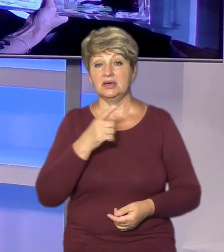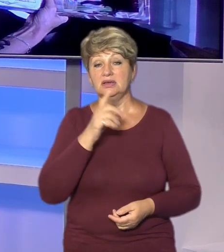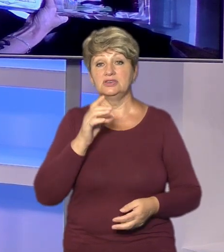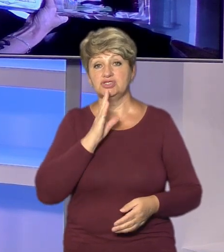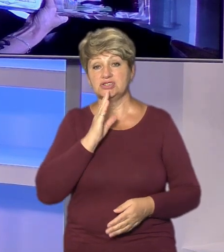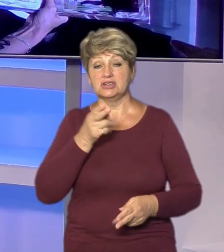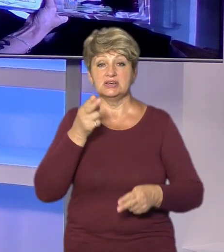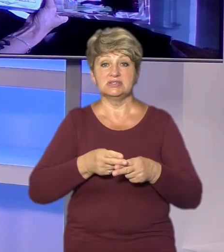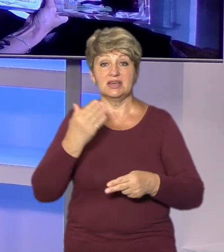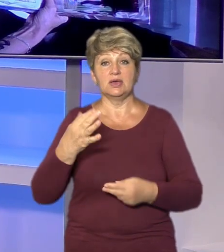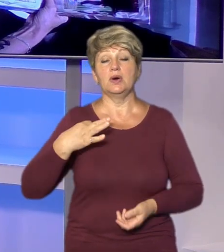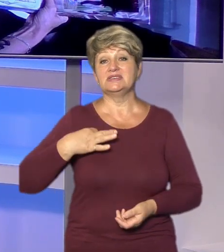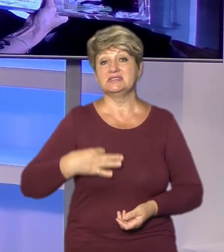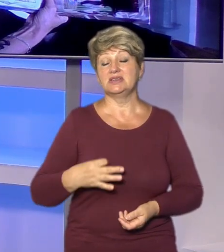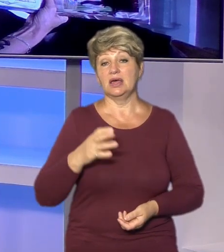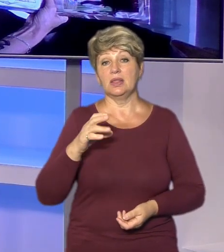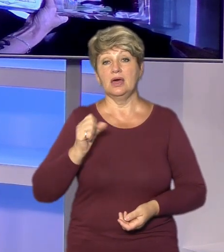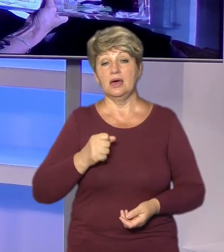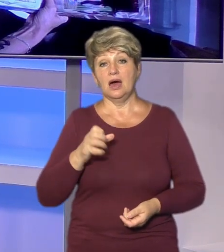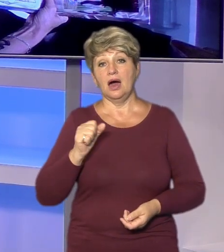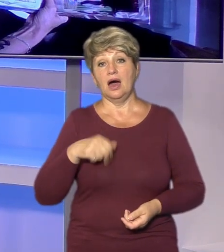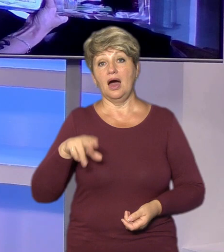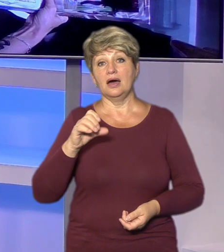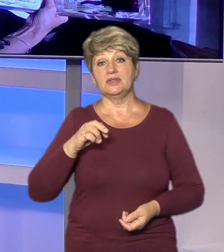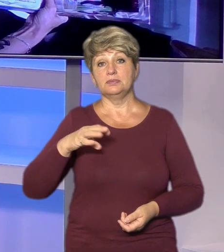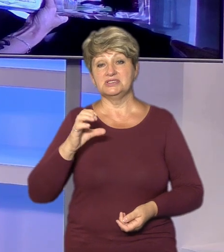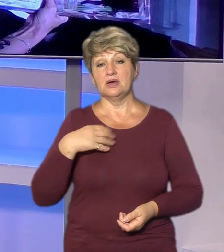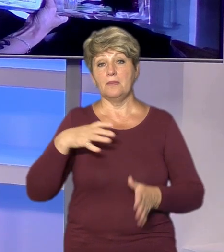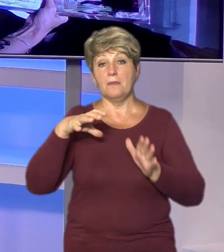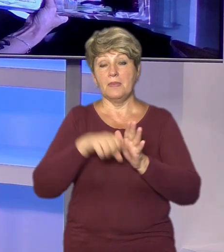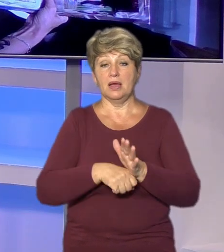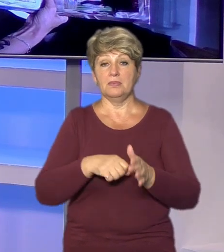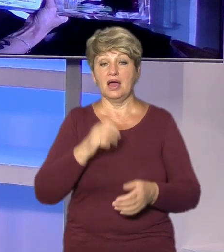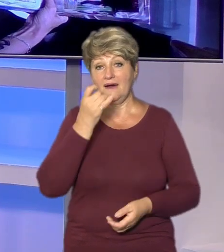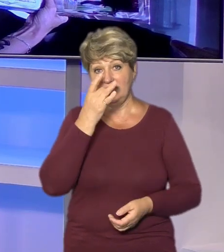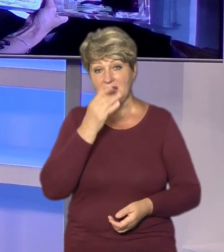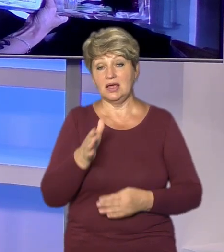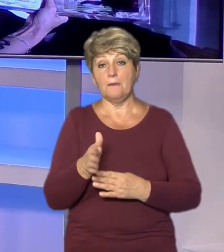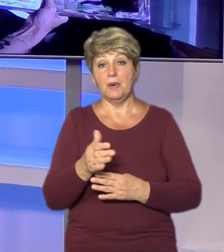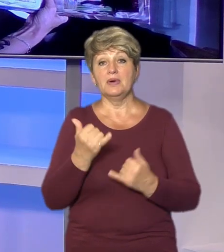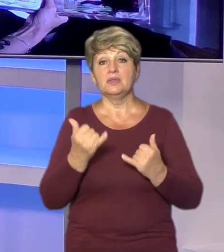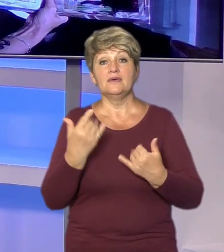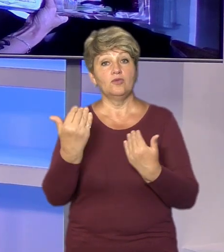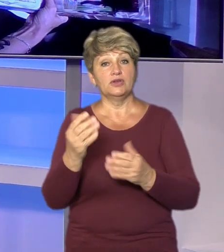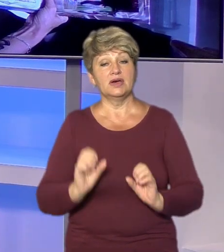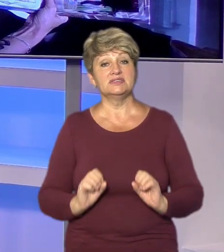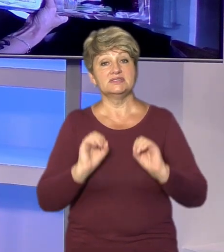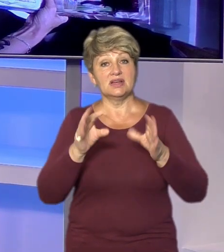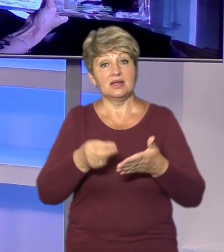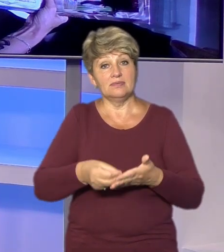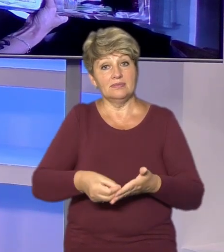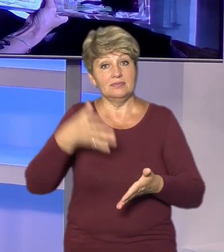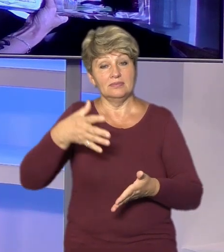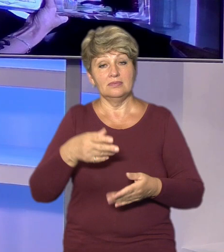Сталі. Її син Олександр з позивним Адамс загинув у квітні в Маріуполі. Нині вона здала аналіз ДНК та